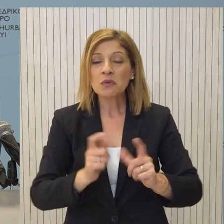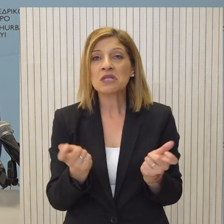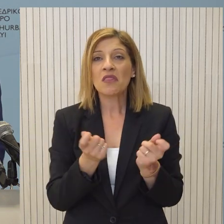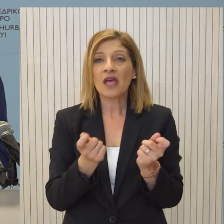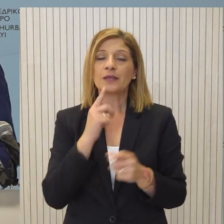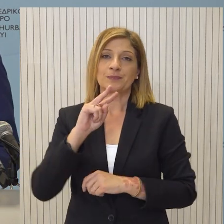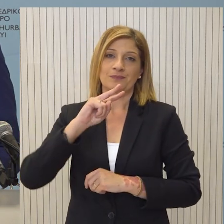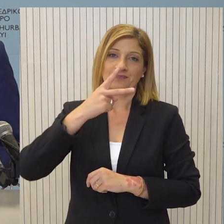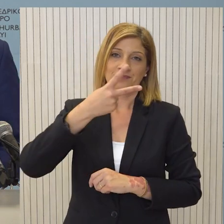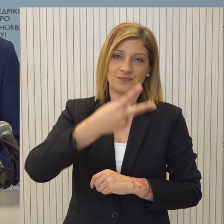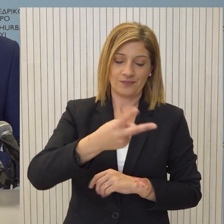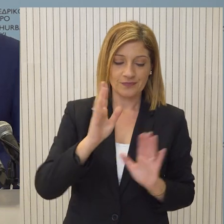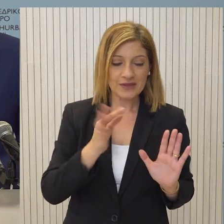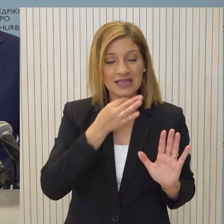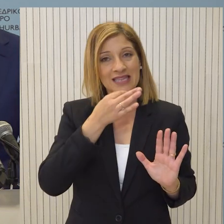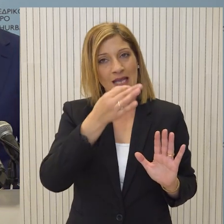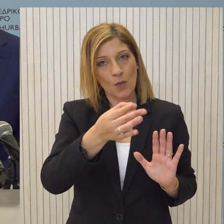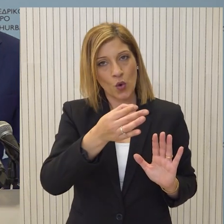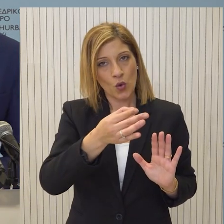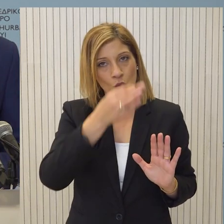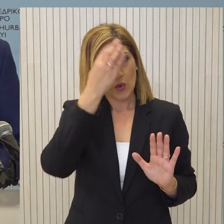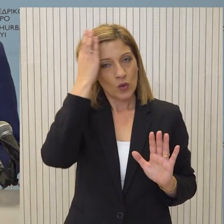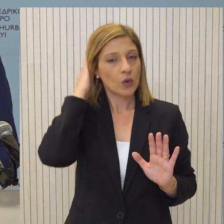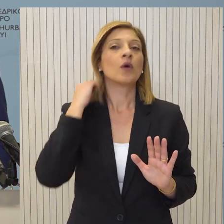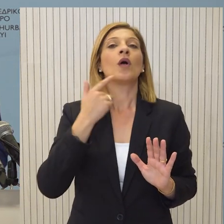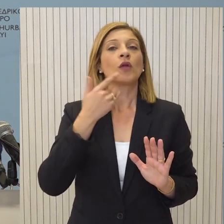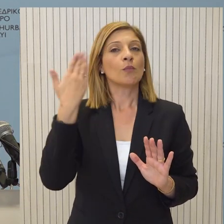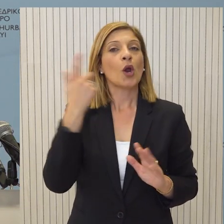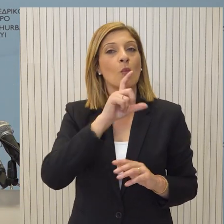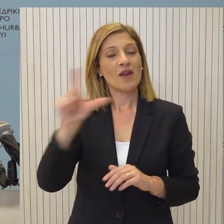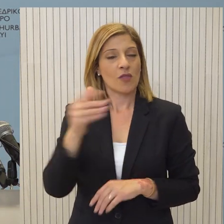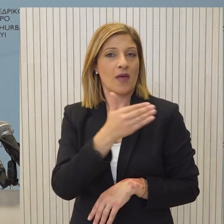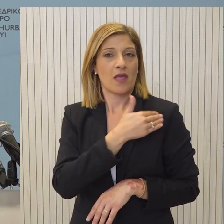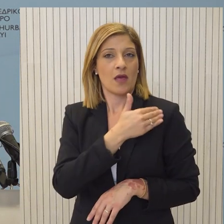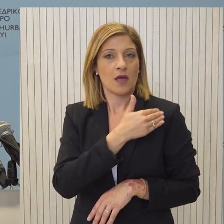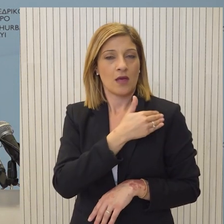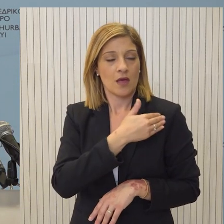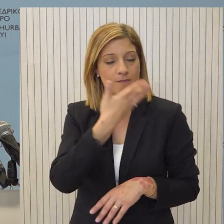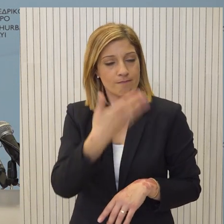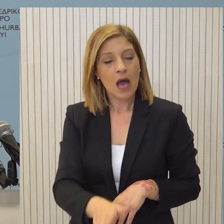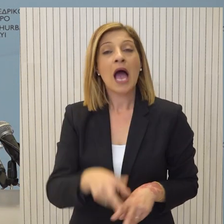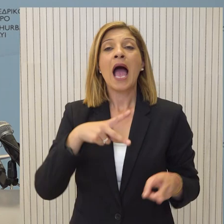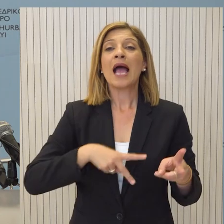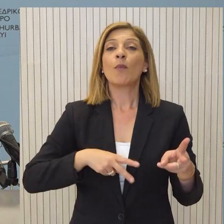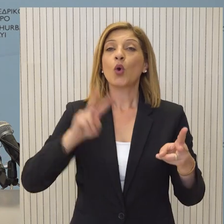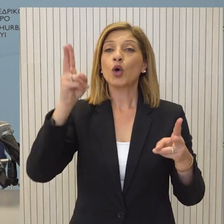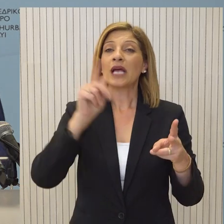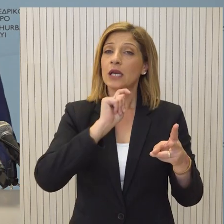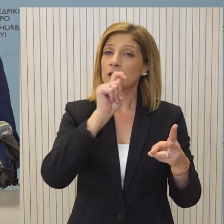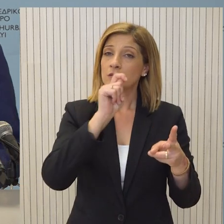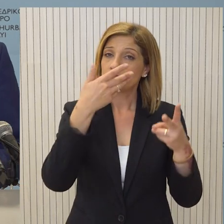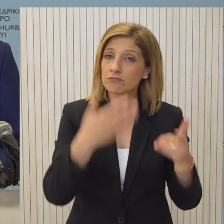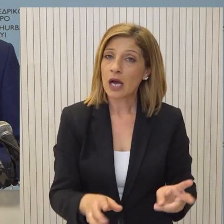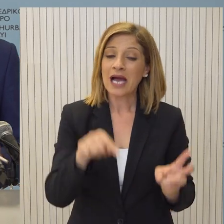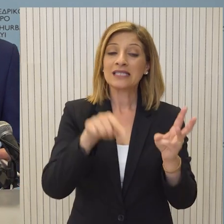Ναι, καταρχάς να με επιτρέψεις να πω ότι είχα ρωτηθεί και την προηγούμενη βδομάδα έχει προβεί σε δηλώσεις και ο Υπουργός Ενέργειας και την προηγούμενη βδομάδα αλλά